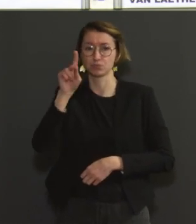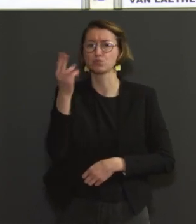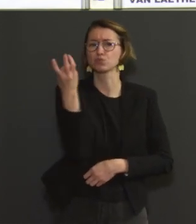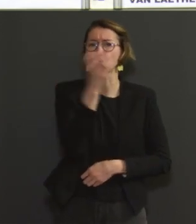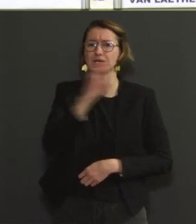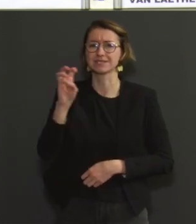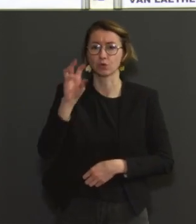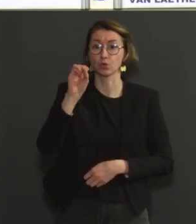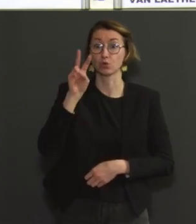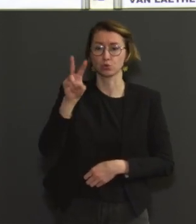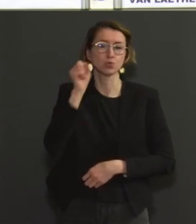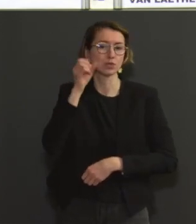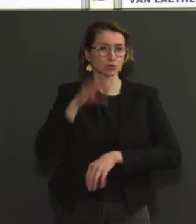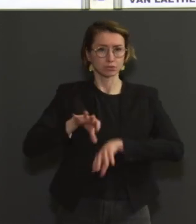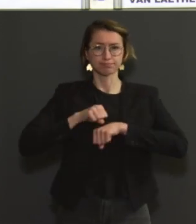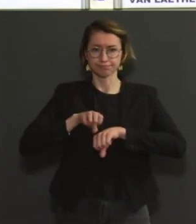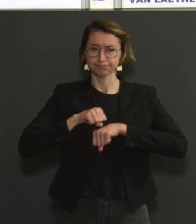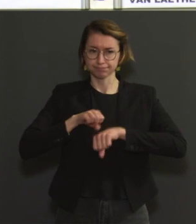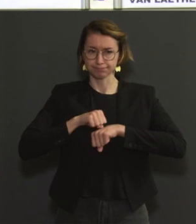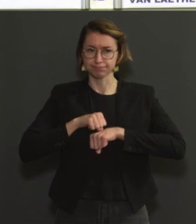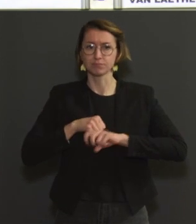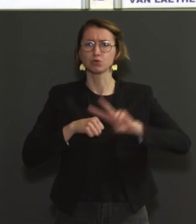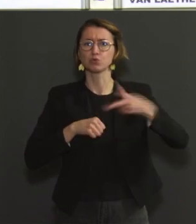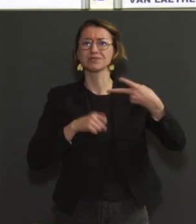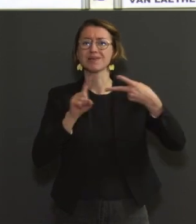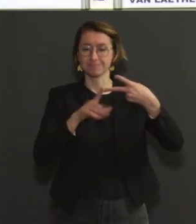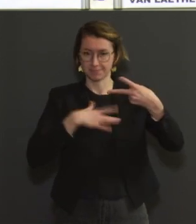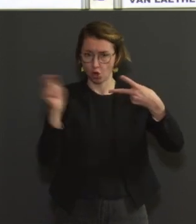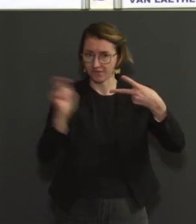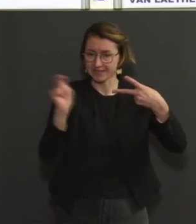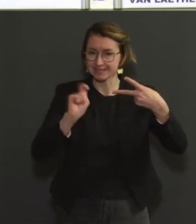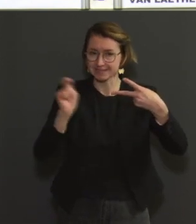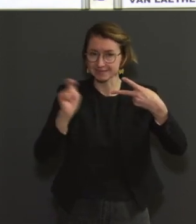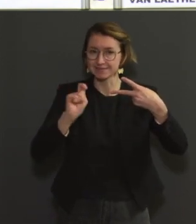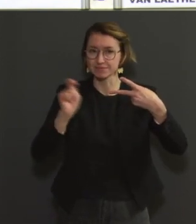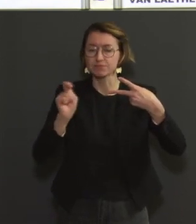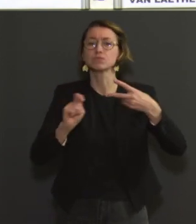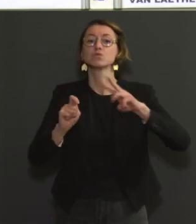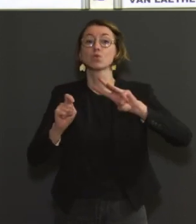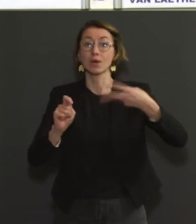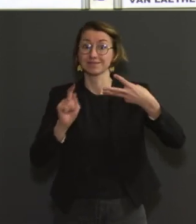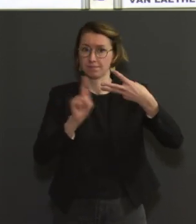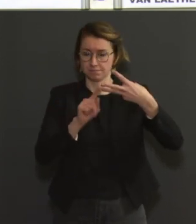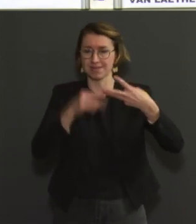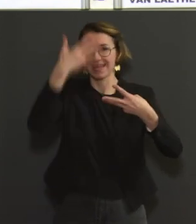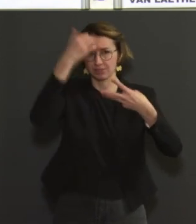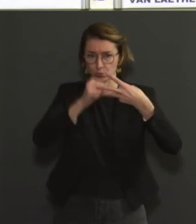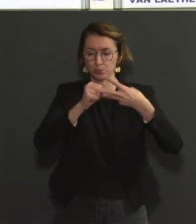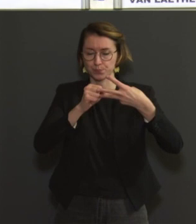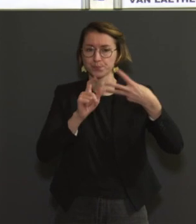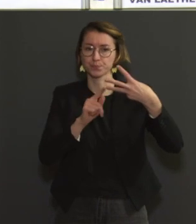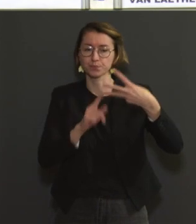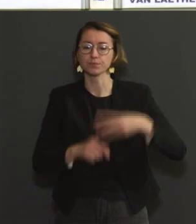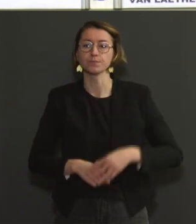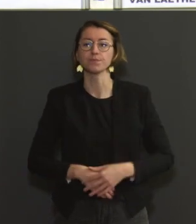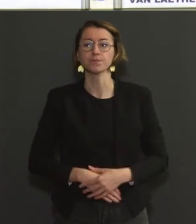par jour, suivi par la province d'Anvers et après apparaît le Hainaut. On a vu que la tendance à